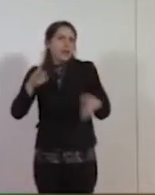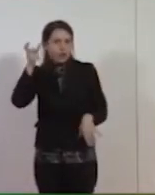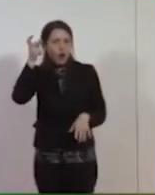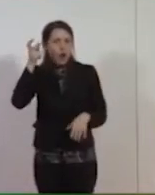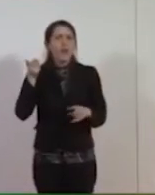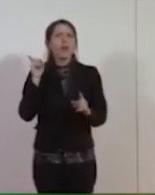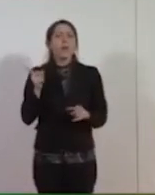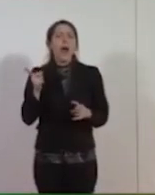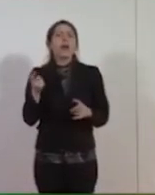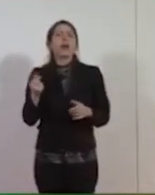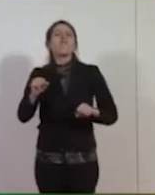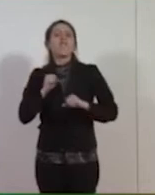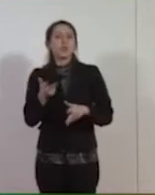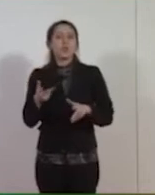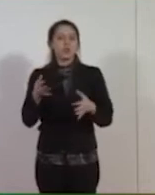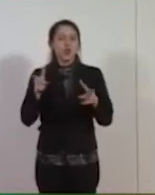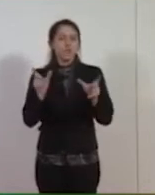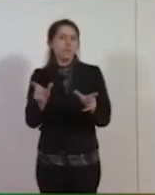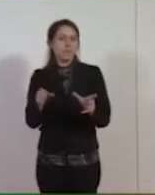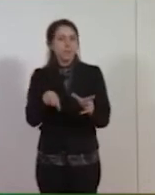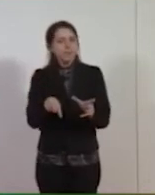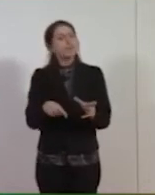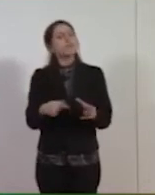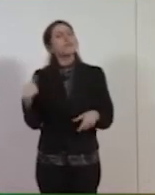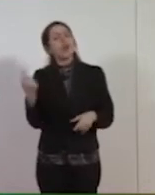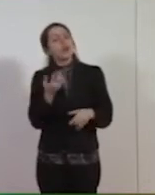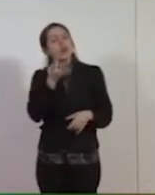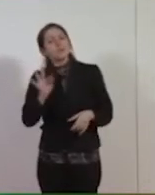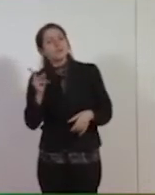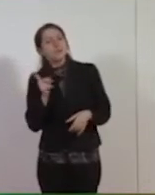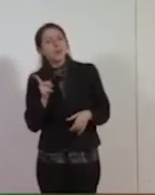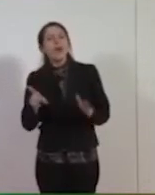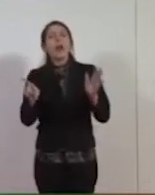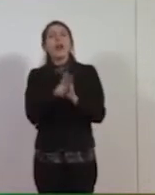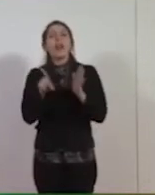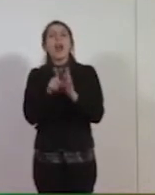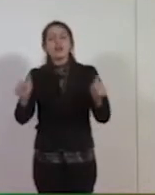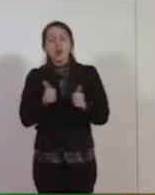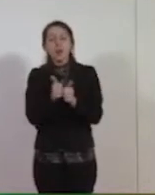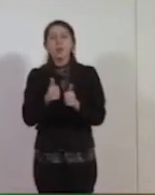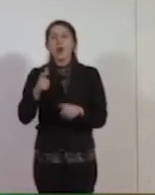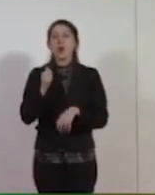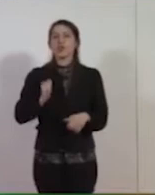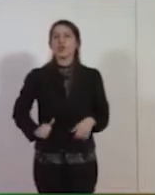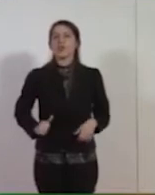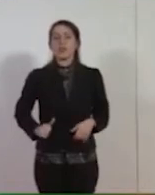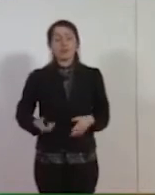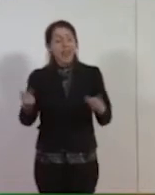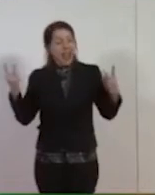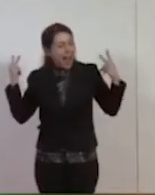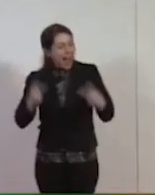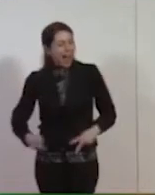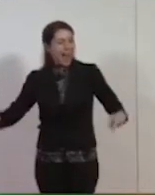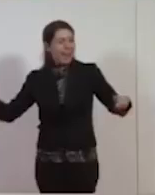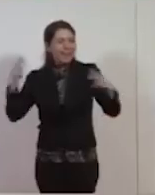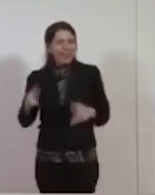quella di porre la fiducia, siamo riusciti ad avere finalmente in Italia una legge sulle unioni civili. Era tantissimi anni che se ne